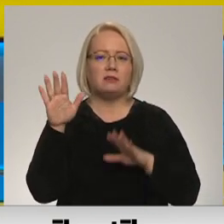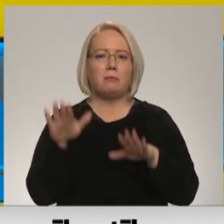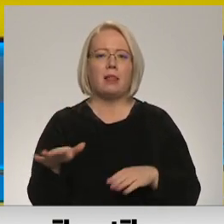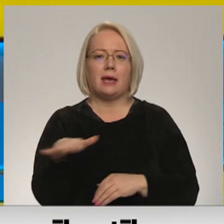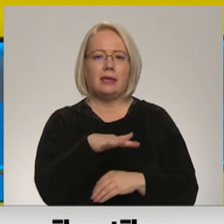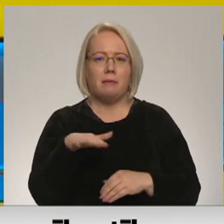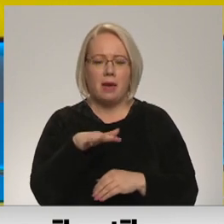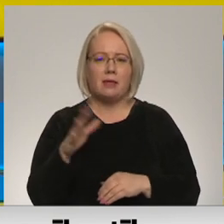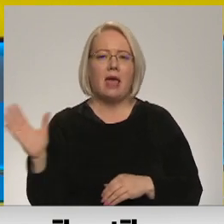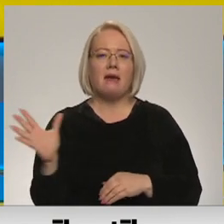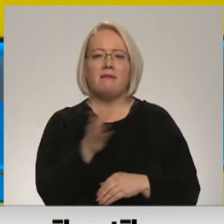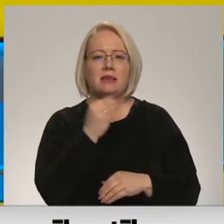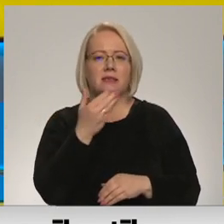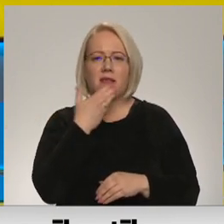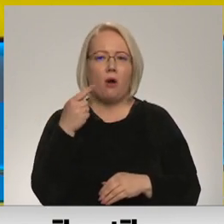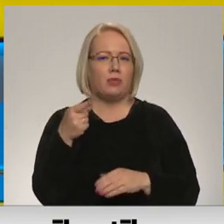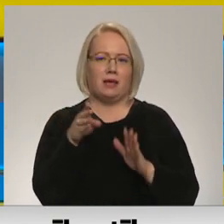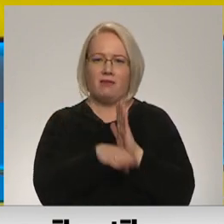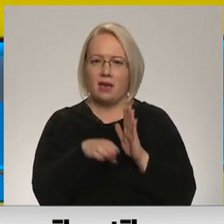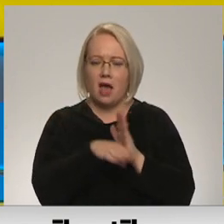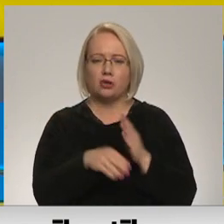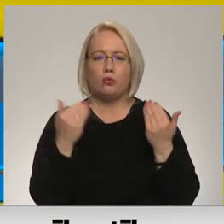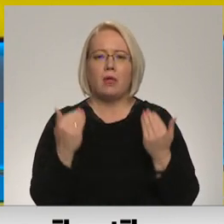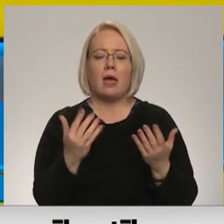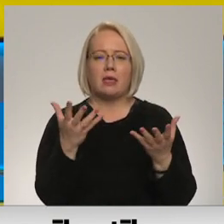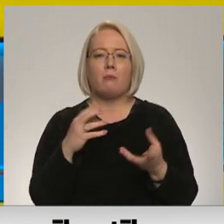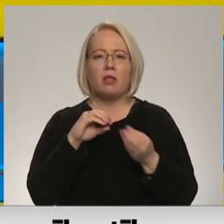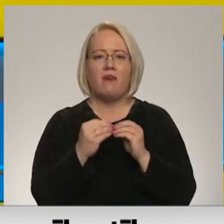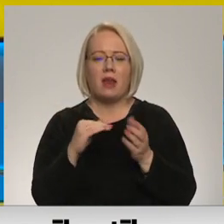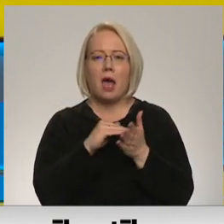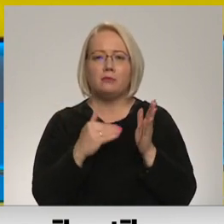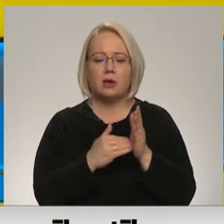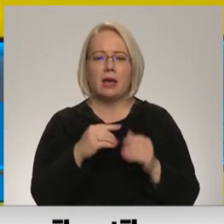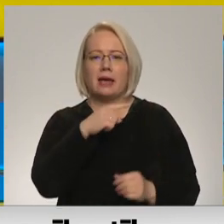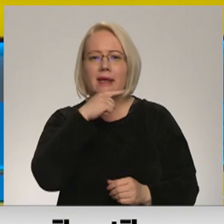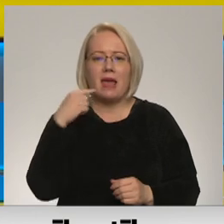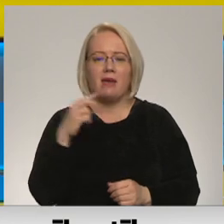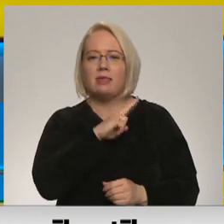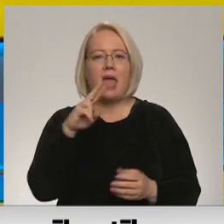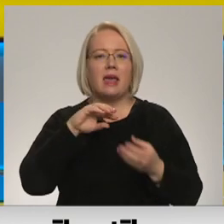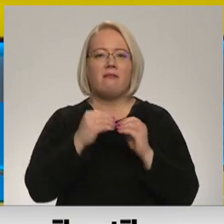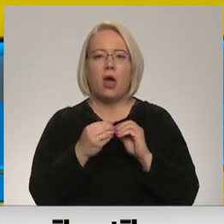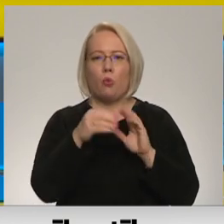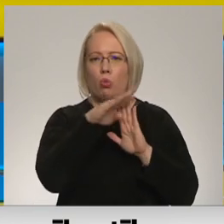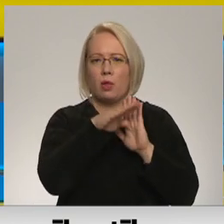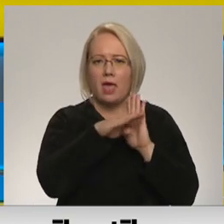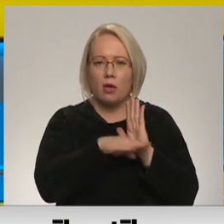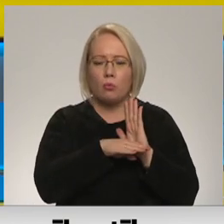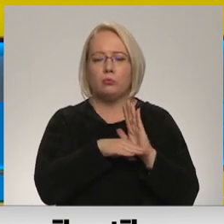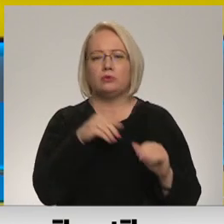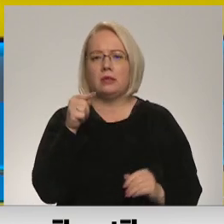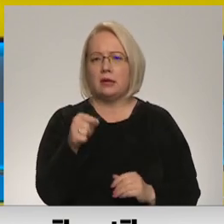saprotu, ka viss nav tik vienkārši. Tagad arī ņemot vērā apstāklus par to, ka Krievī neievāro nosacījumus, es domāju, ka tas nav